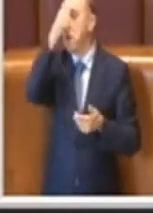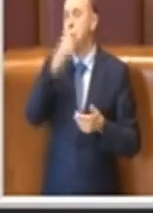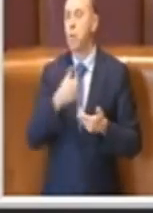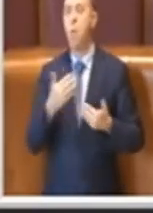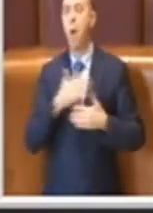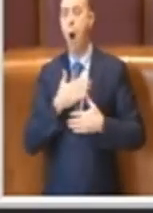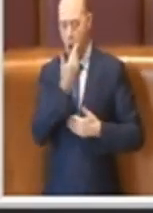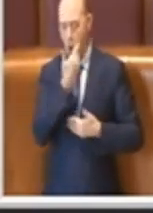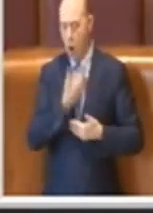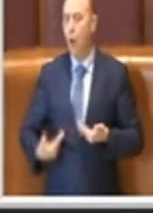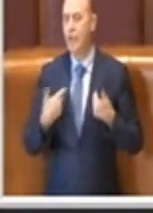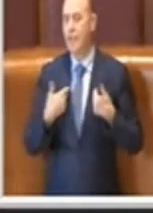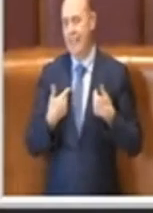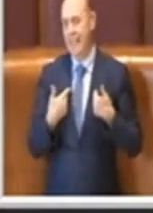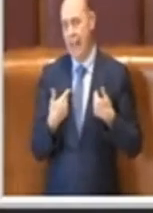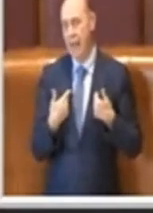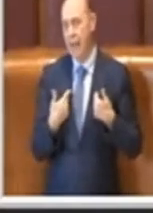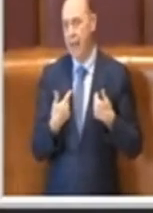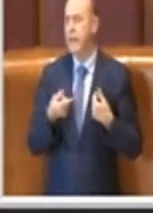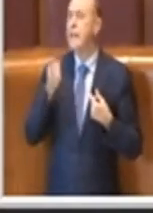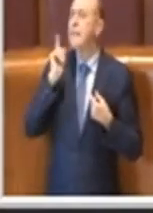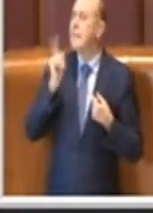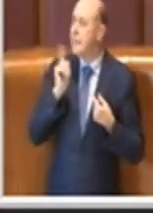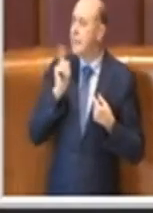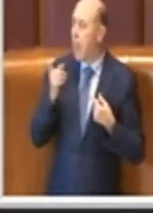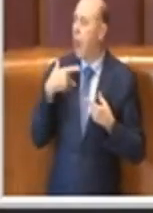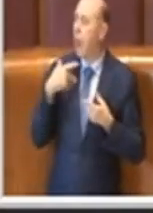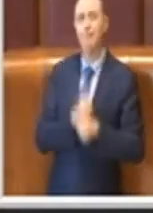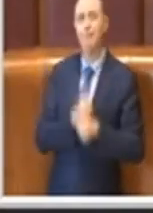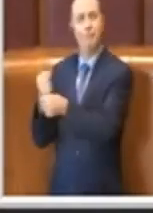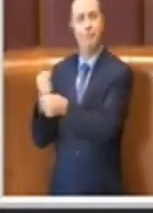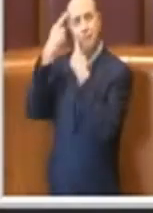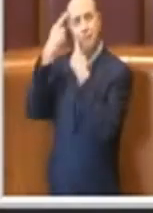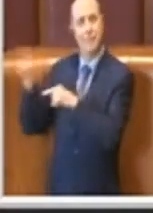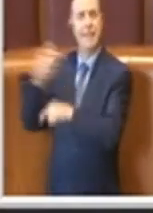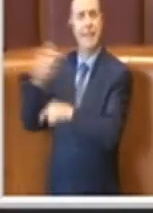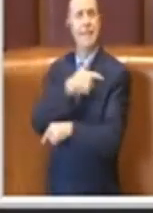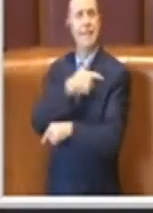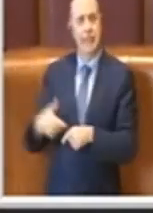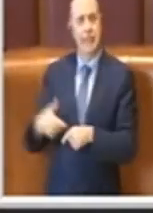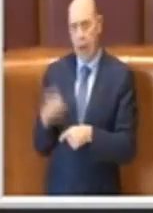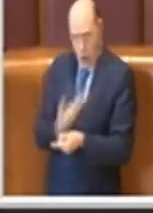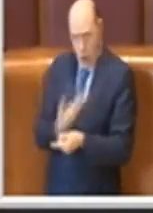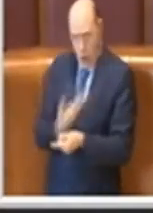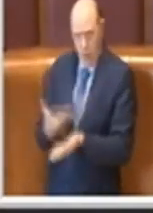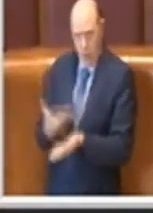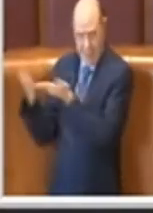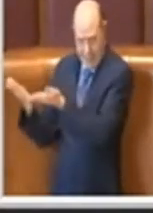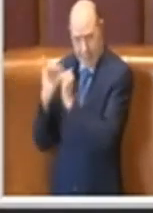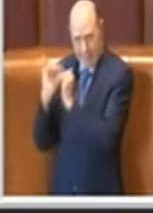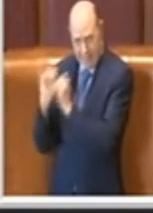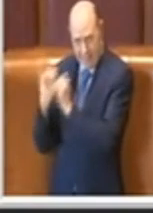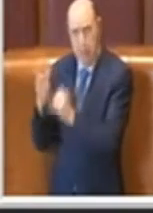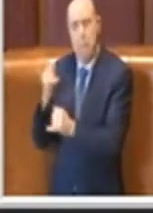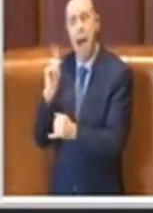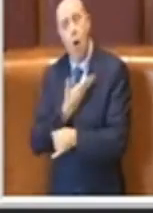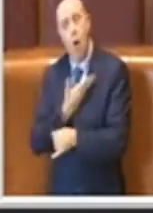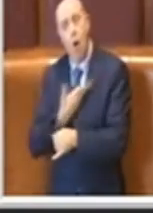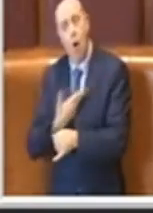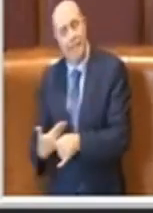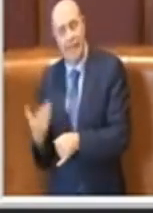di consigliere. Se addirittura demandiamo alla sindaca, che voglio dire che è una consigliera, ma è una consigliera